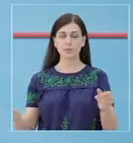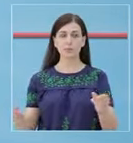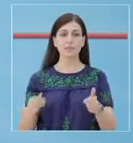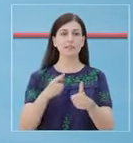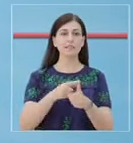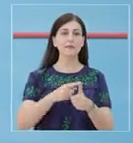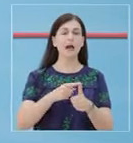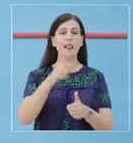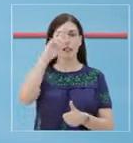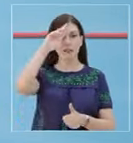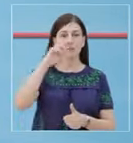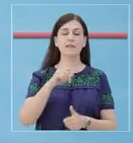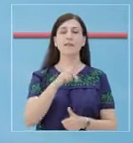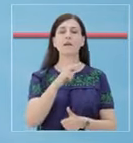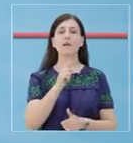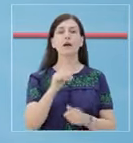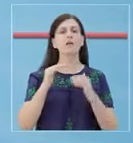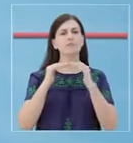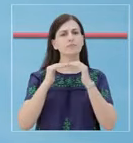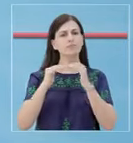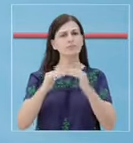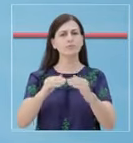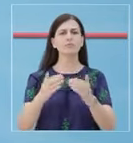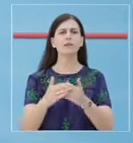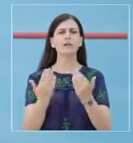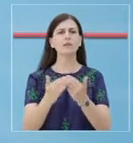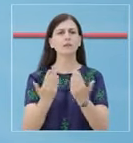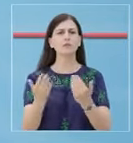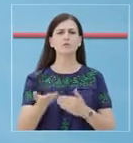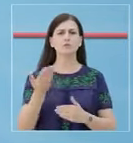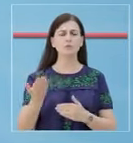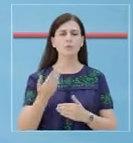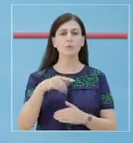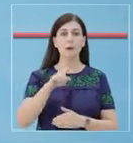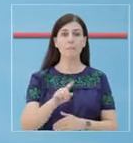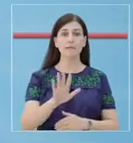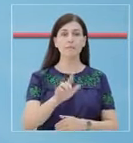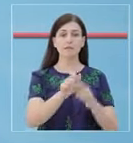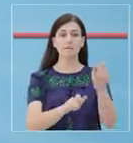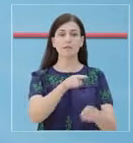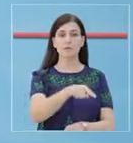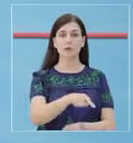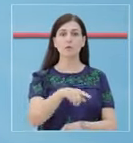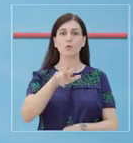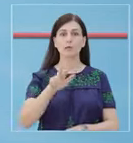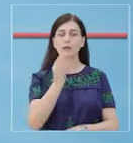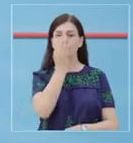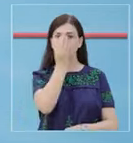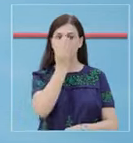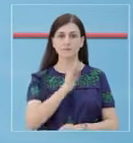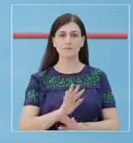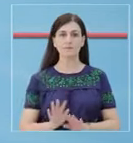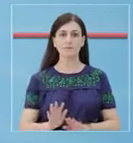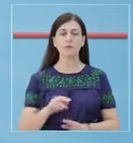spitalin efektiv, gjëndja paracitet e qëndryshme prej ditësh me 15 pacient të shtruar, nga të cilët 3 janë në